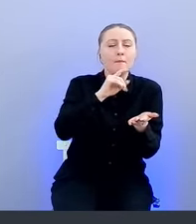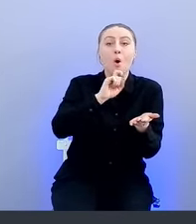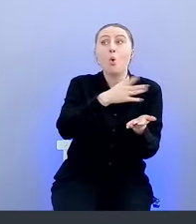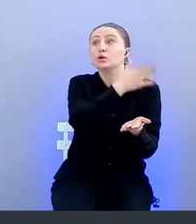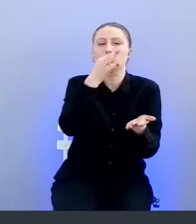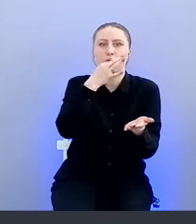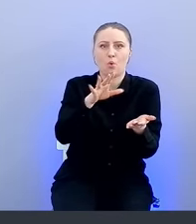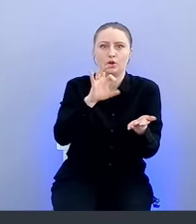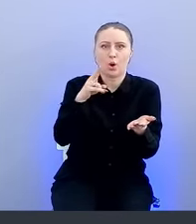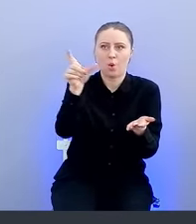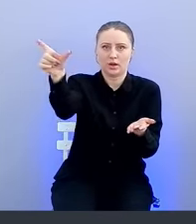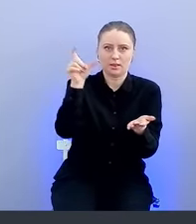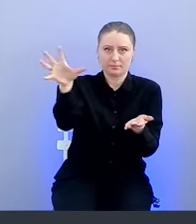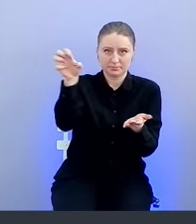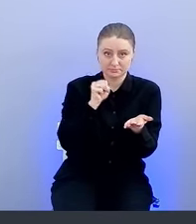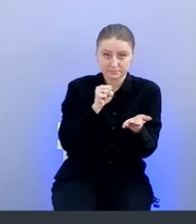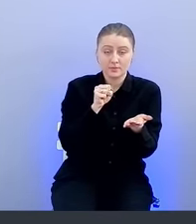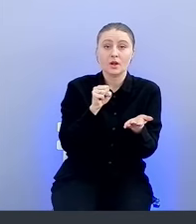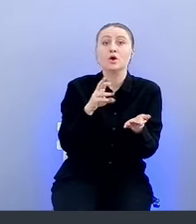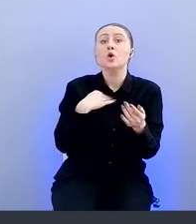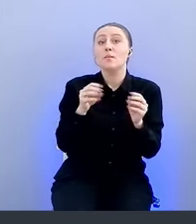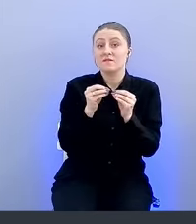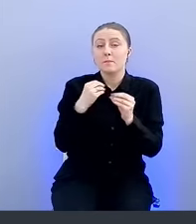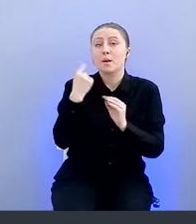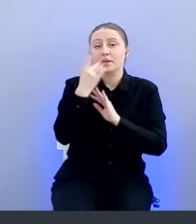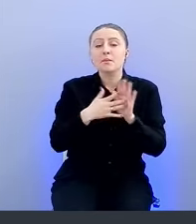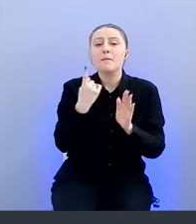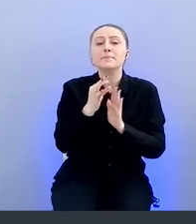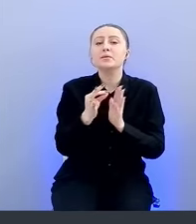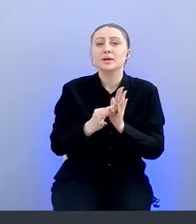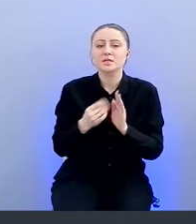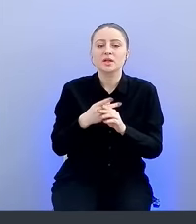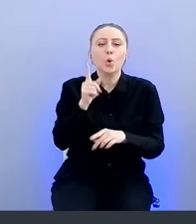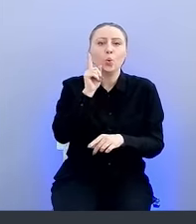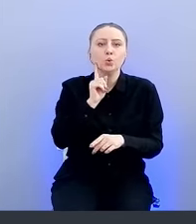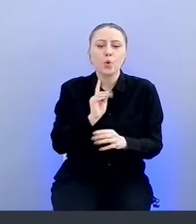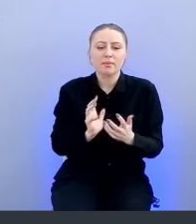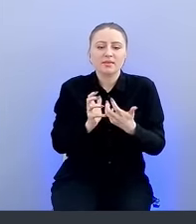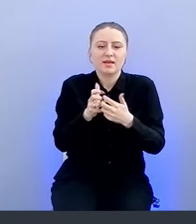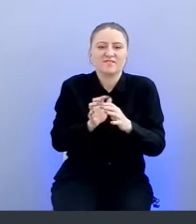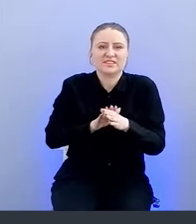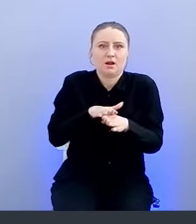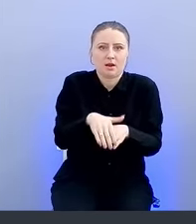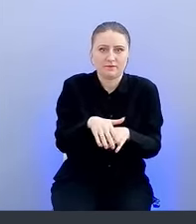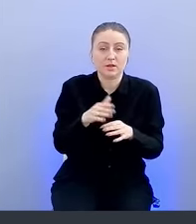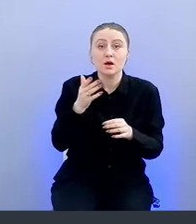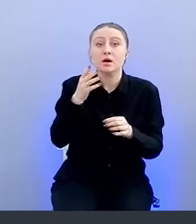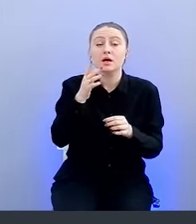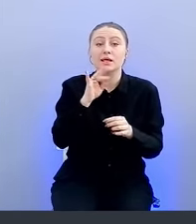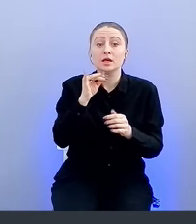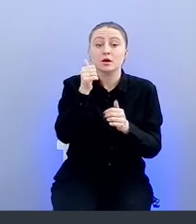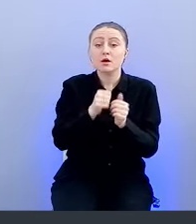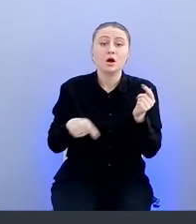Но мы также понимали, что вот самый первый принцип – удобное встраивание. И каждый,